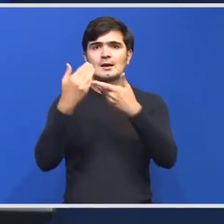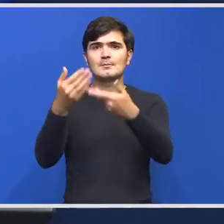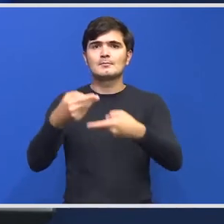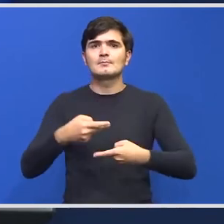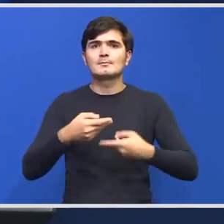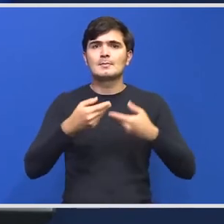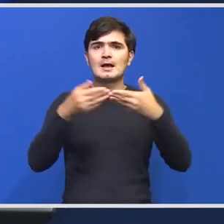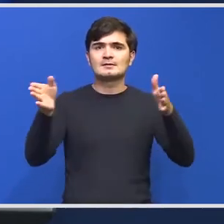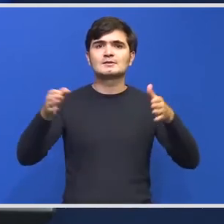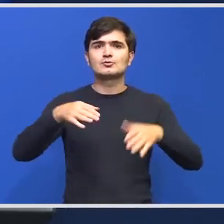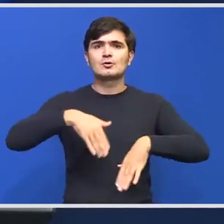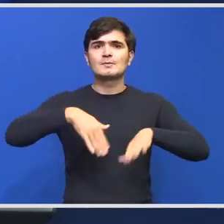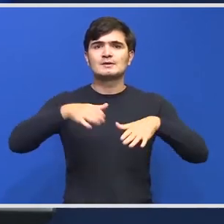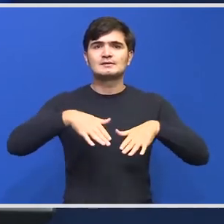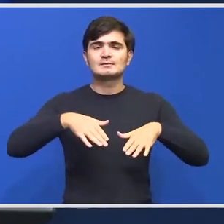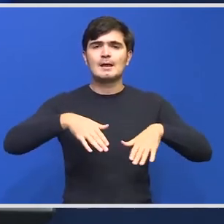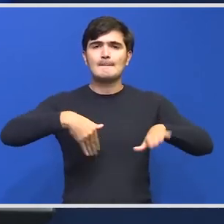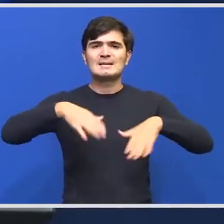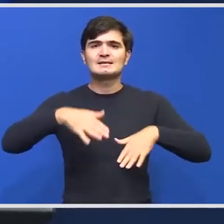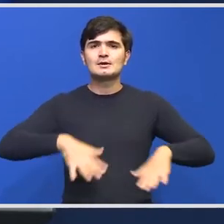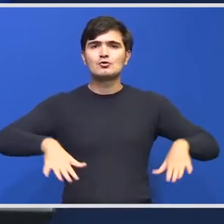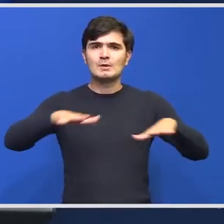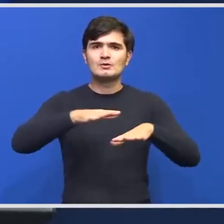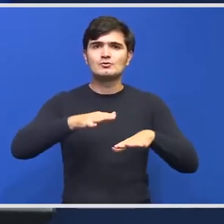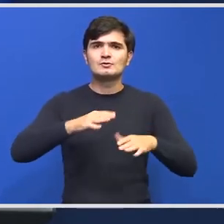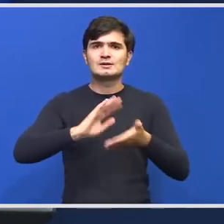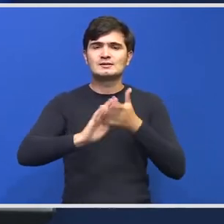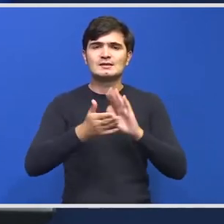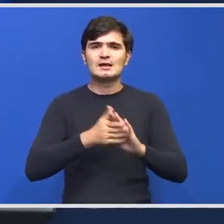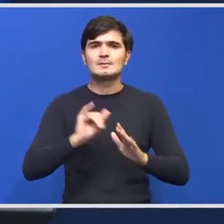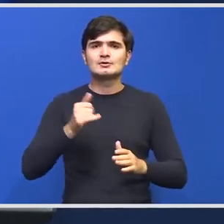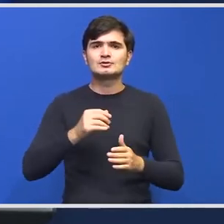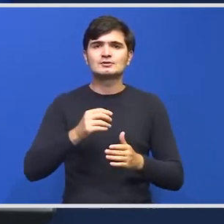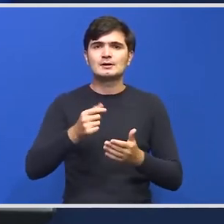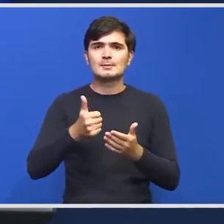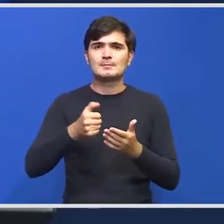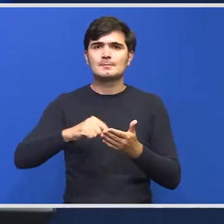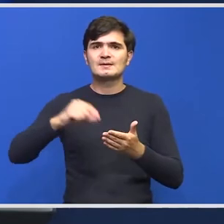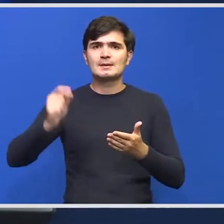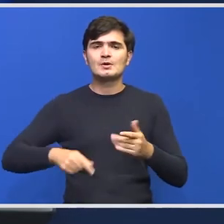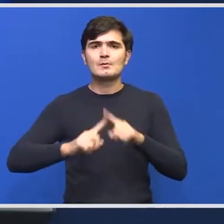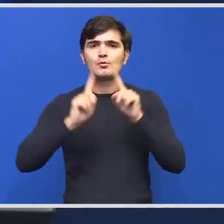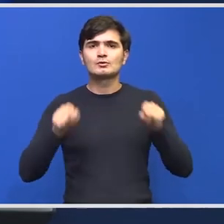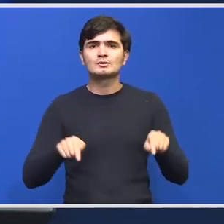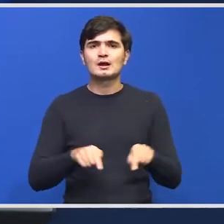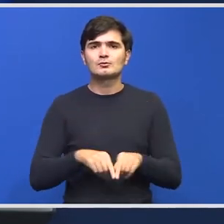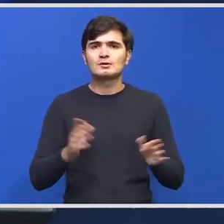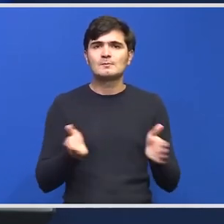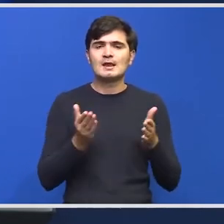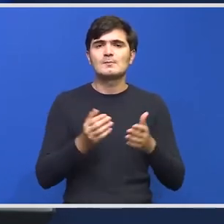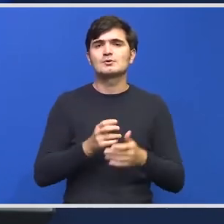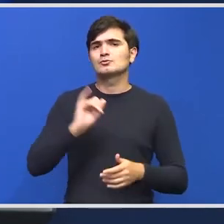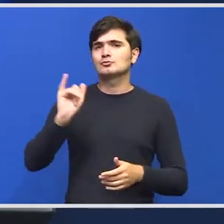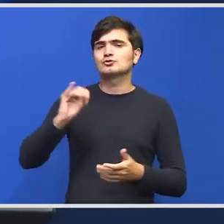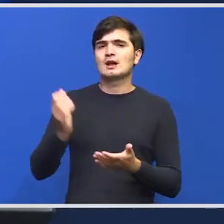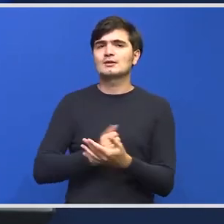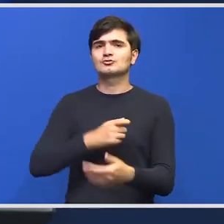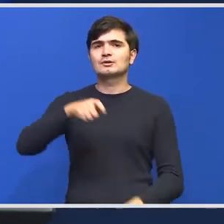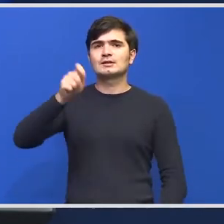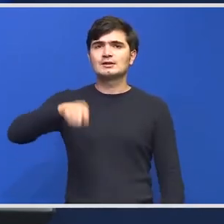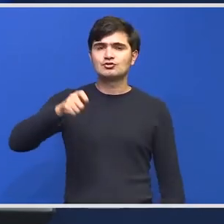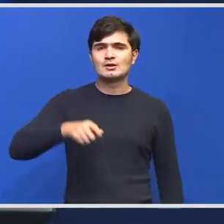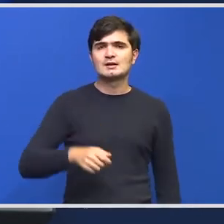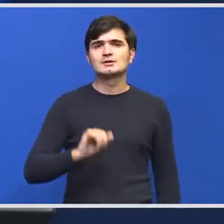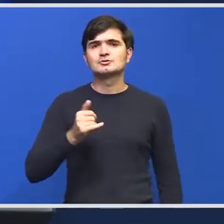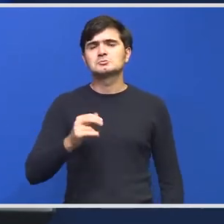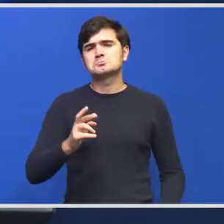Mediului să se finalizeze să semnăm contractul cât mai repede cu cei care au câștigat licitația